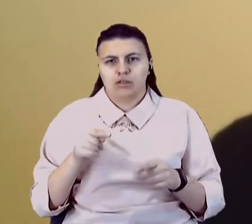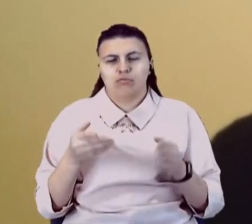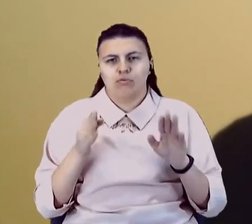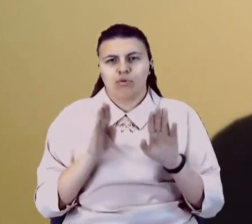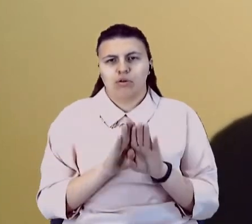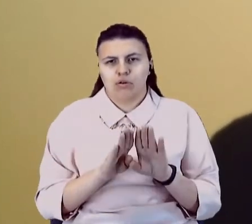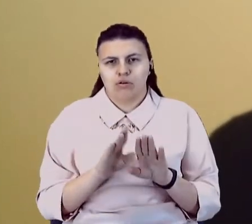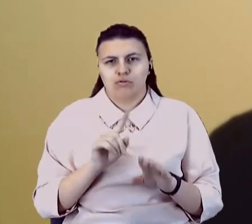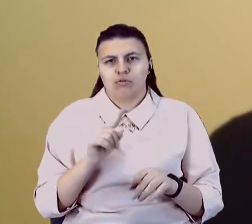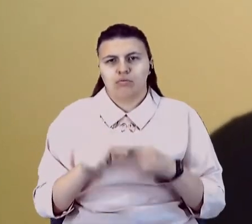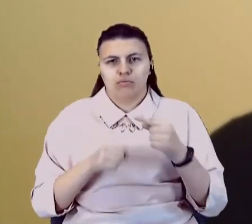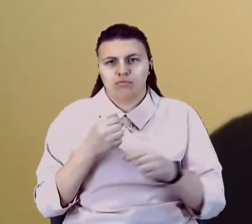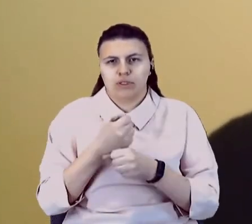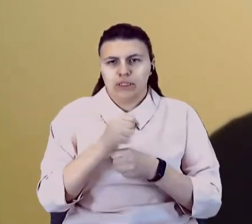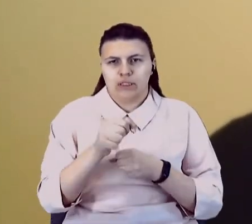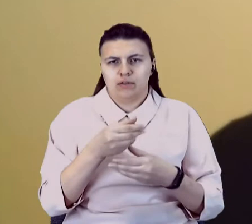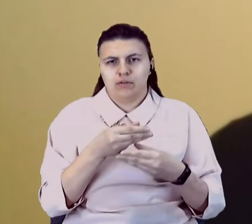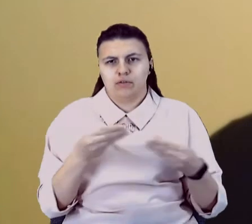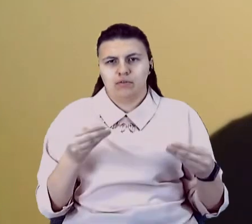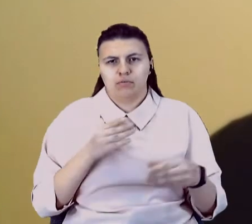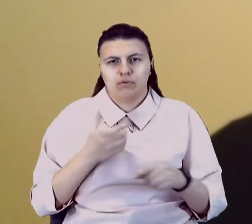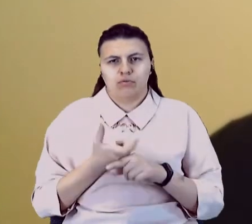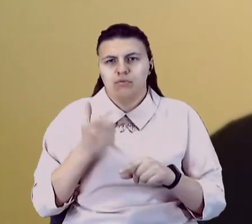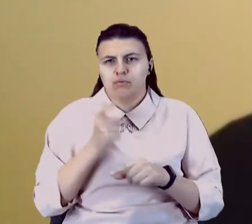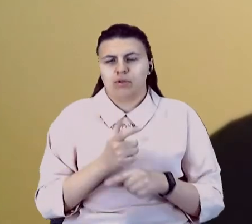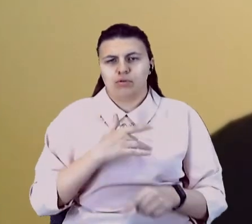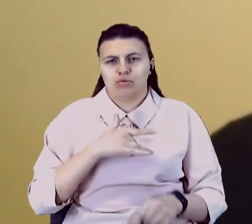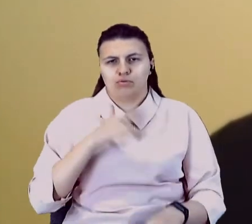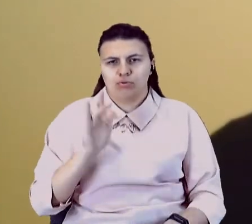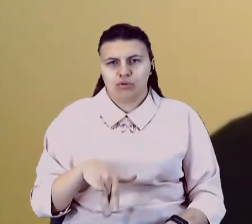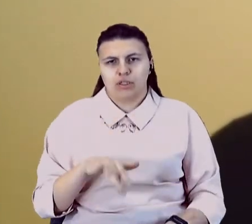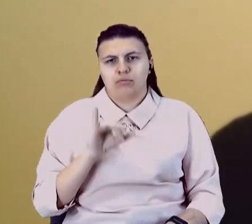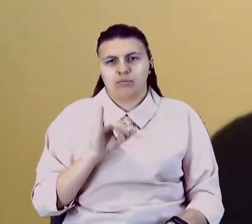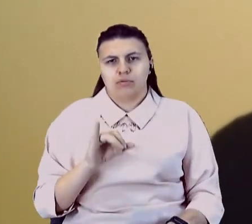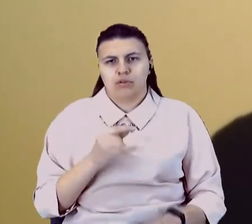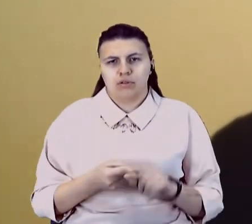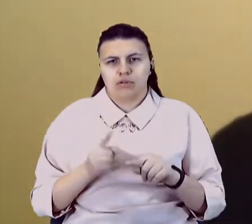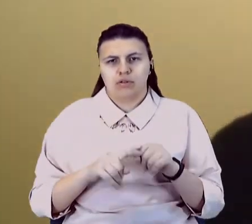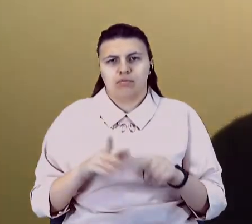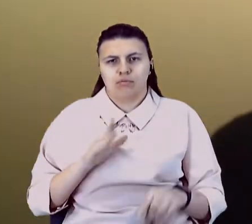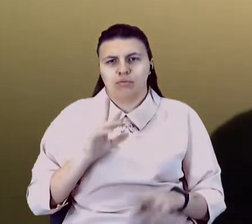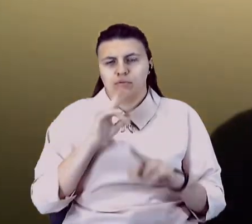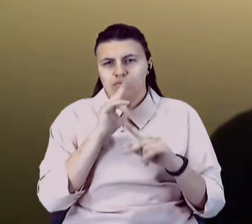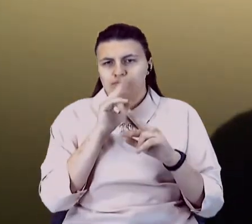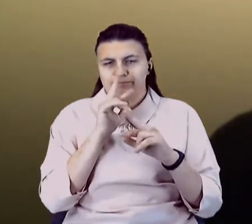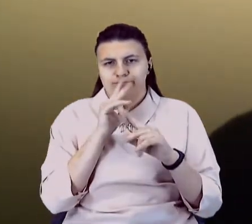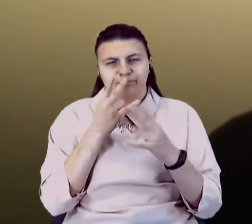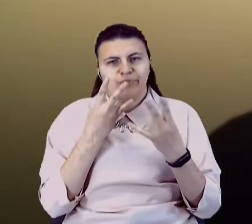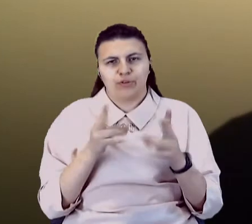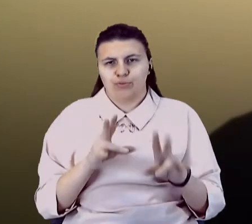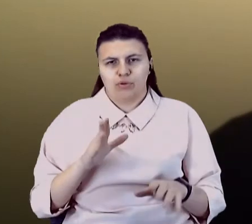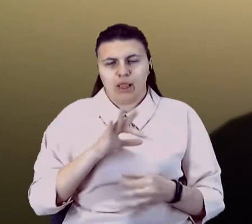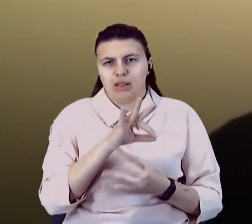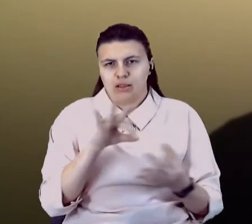'язали навесні, був надмірно жорстким. І це була величезна помилка. Крім того,